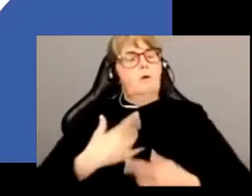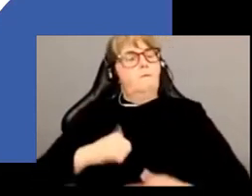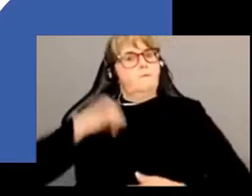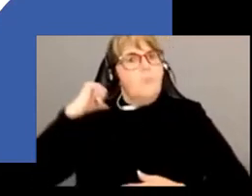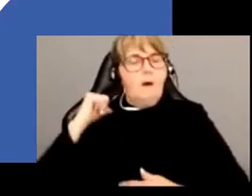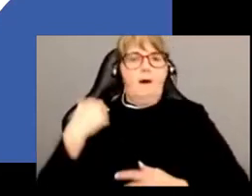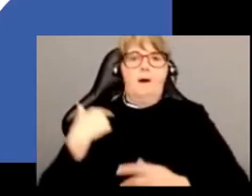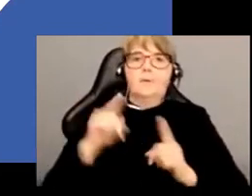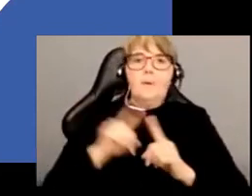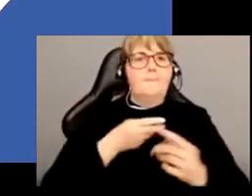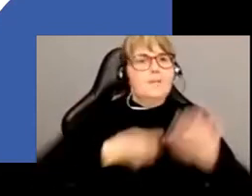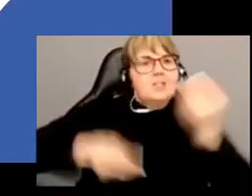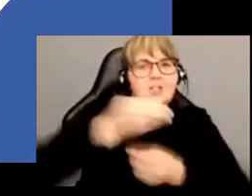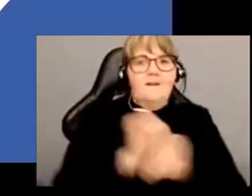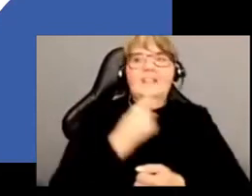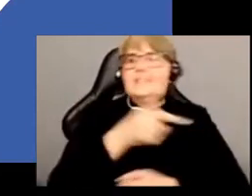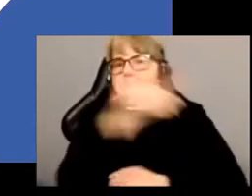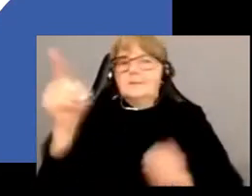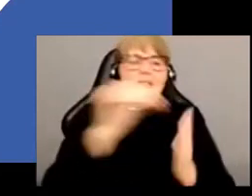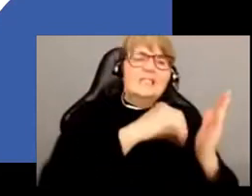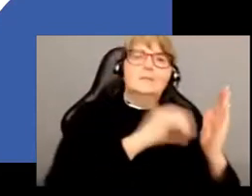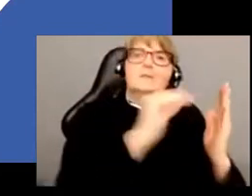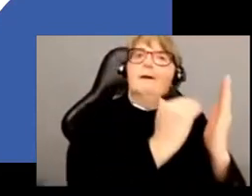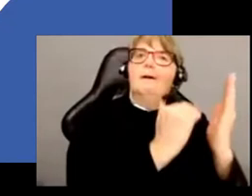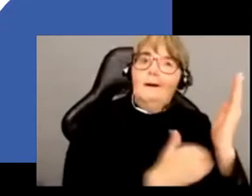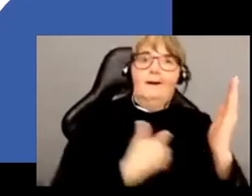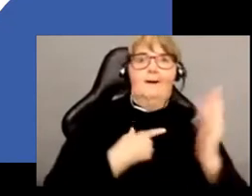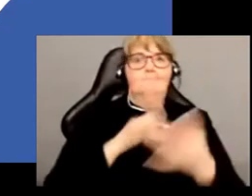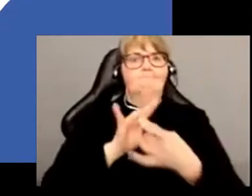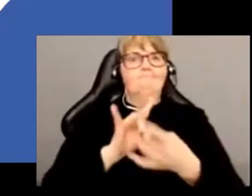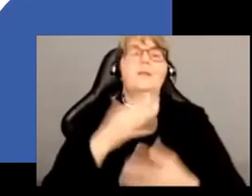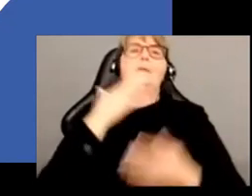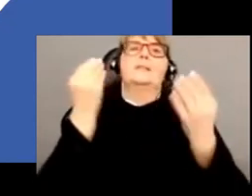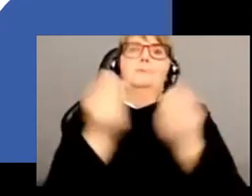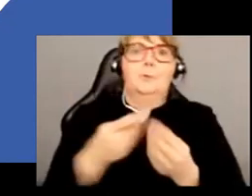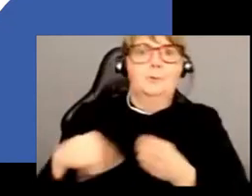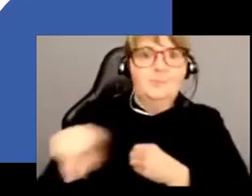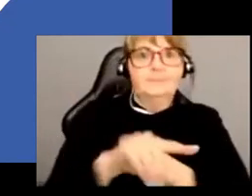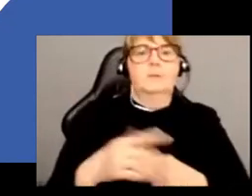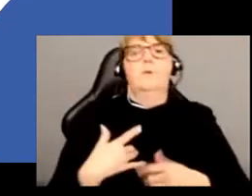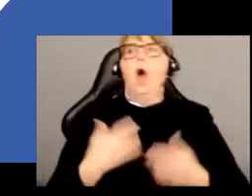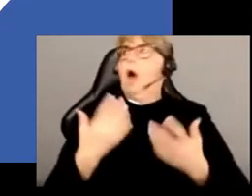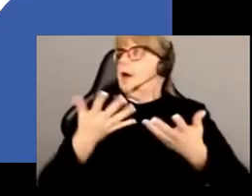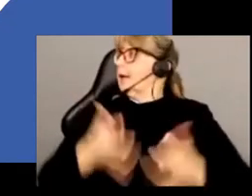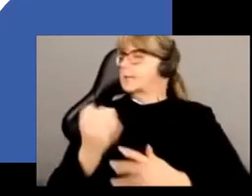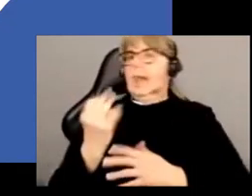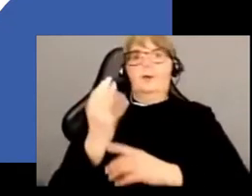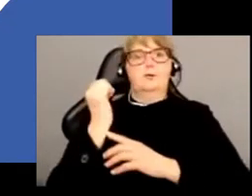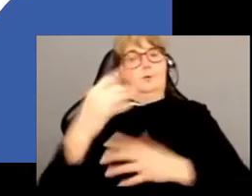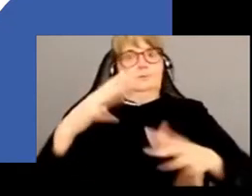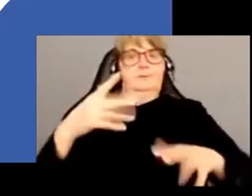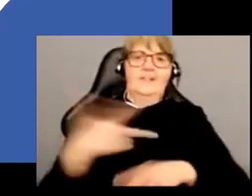avec certains des auteurs. Merci infiniment. Alors, en quelques secondes finalement, je ne vais pas